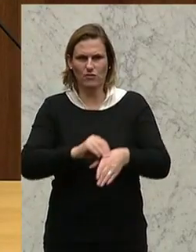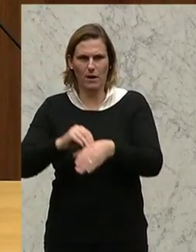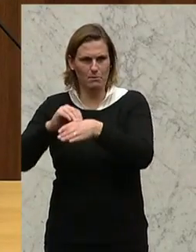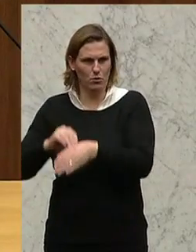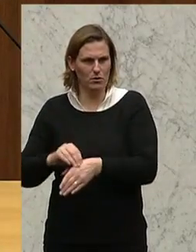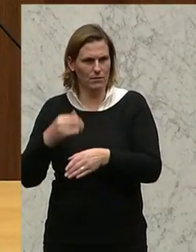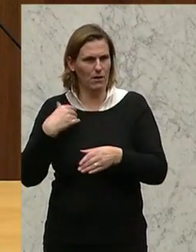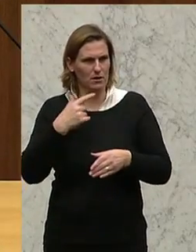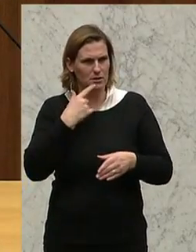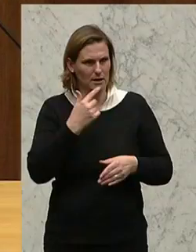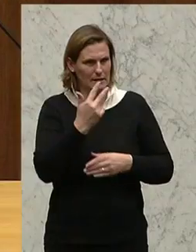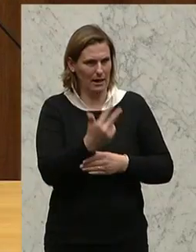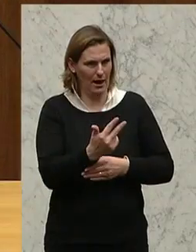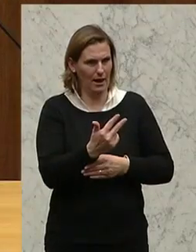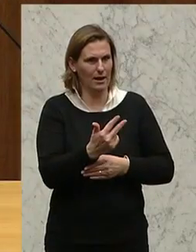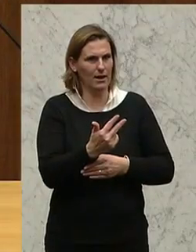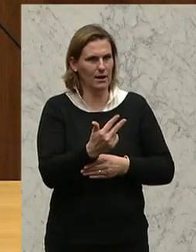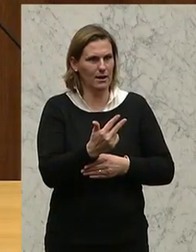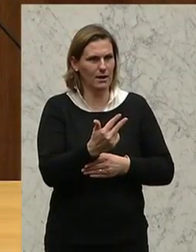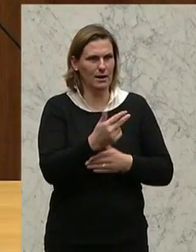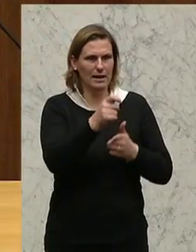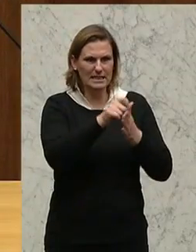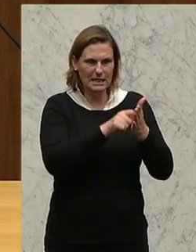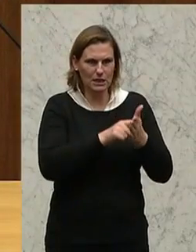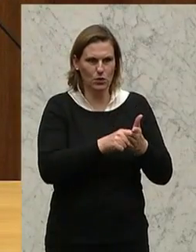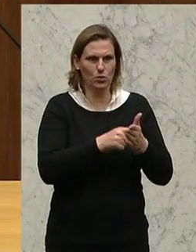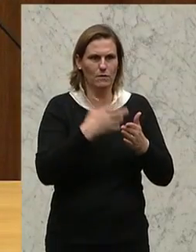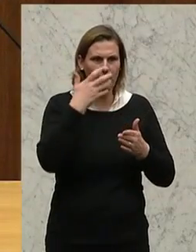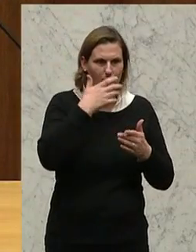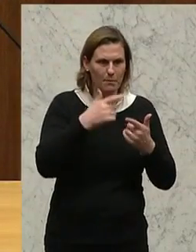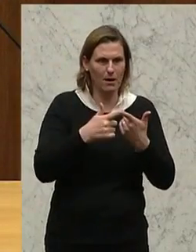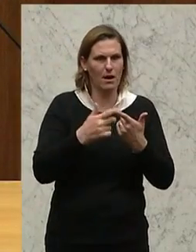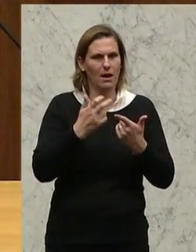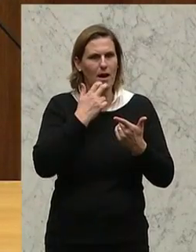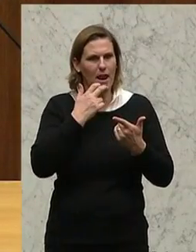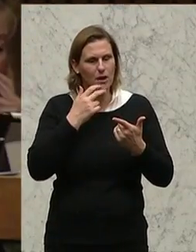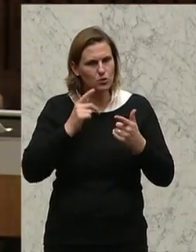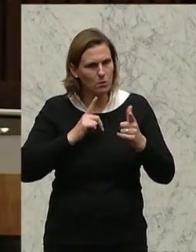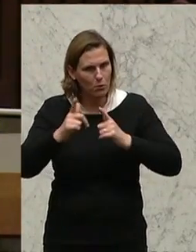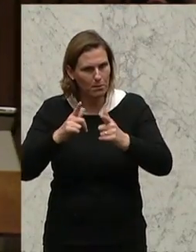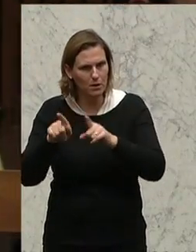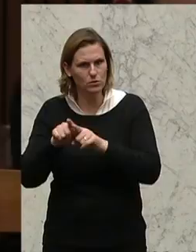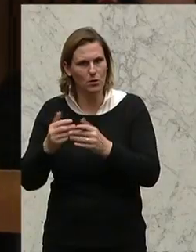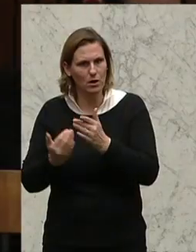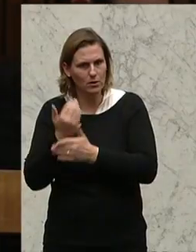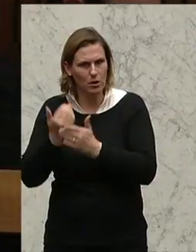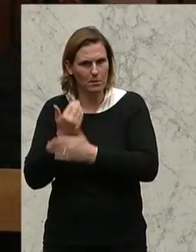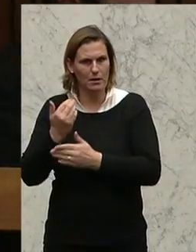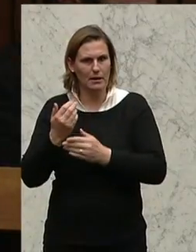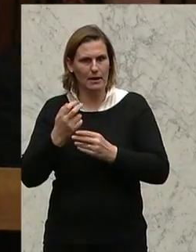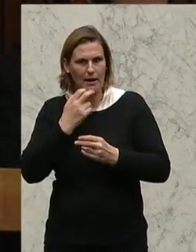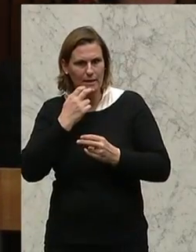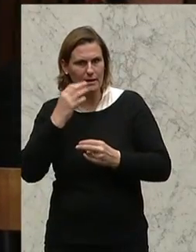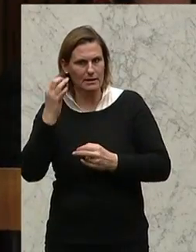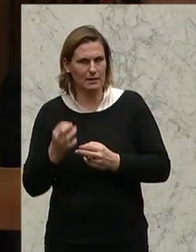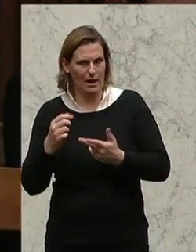hier genannt. Die thermische Sanierung, die Elektromobilität und erneuerbare Energieträger, für die diese 100